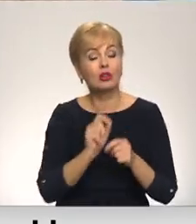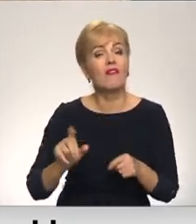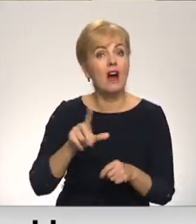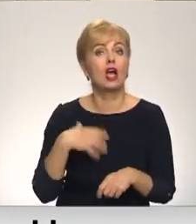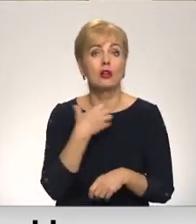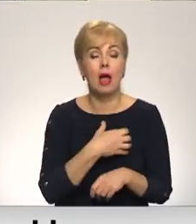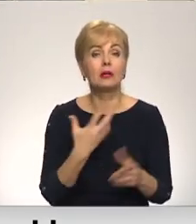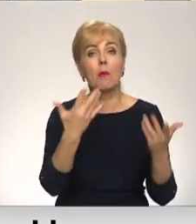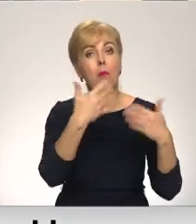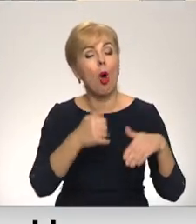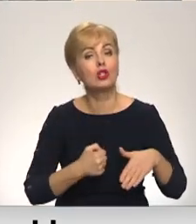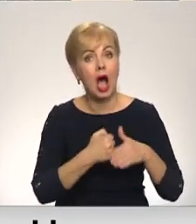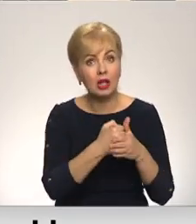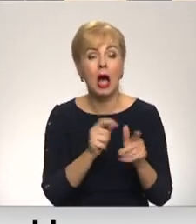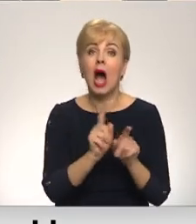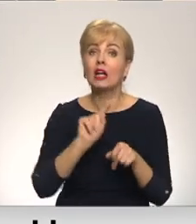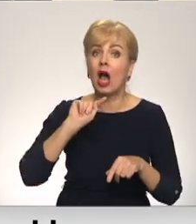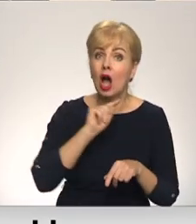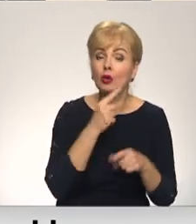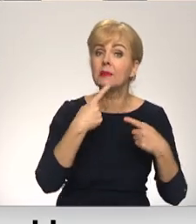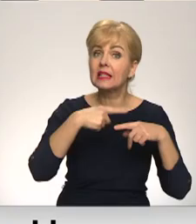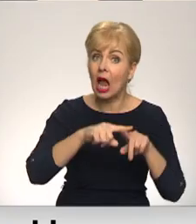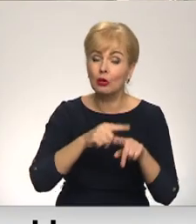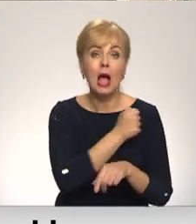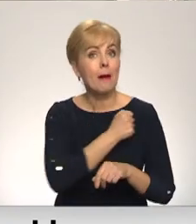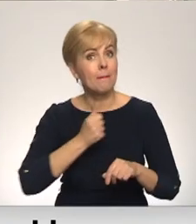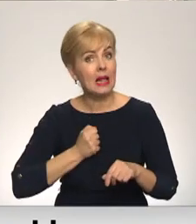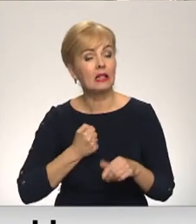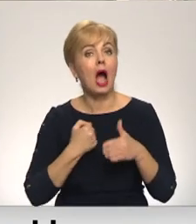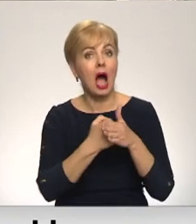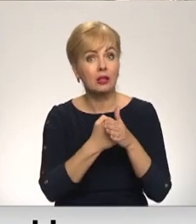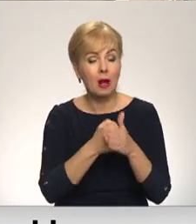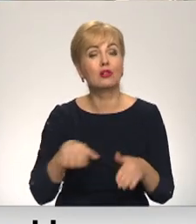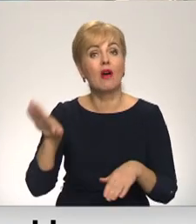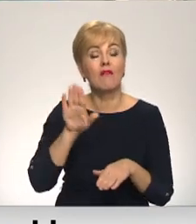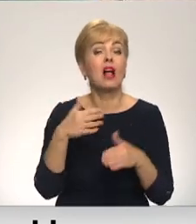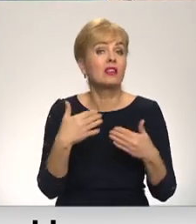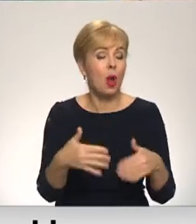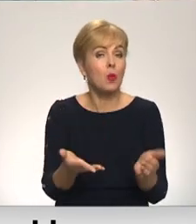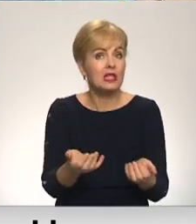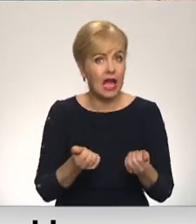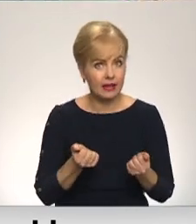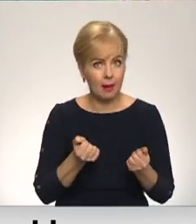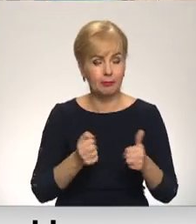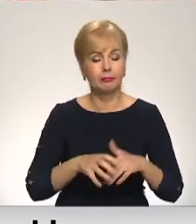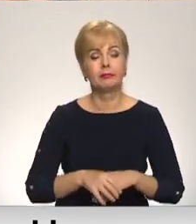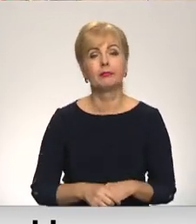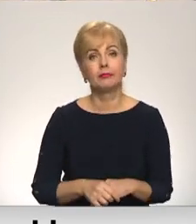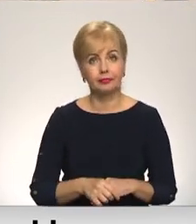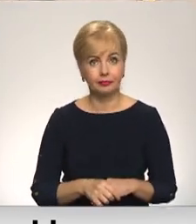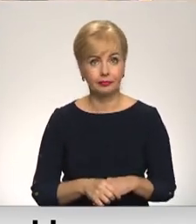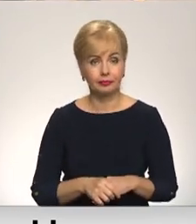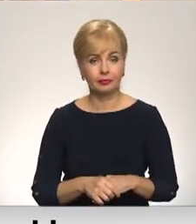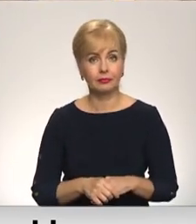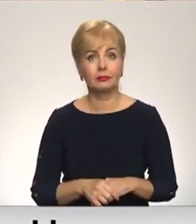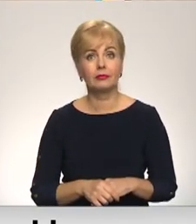nepieciešams politiskais atbalsts, kā ar ekonomiskais, tehniskais un militārais atbalsts, ko valsts jau saņem. Matar Līdzīt, Jēngus Graudiņš, Latvijas